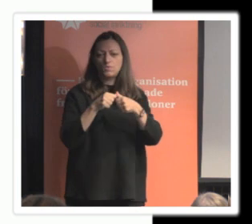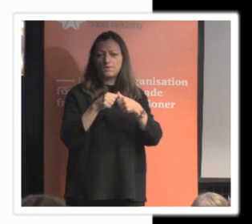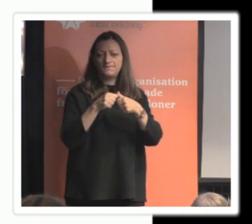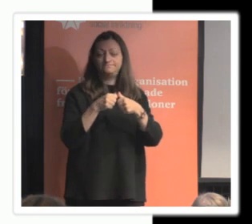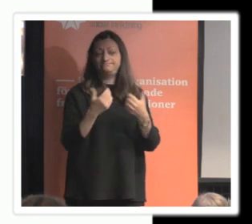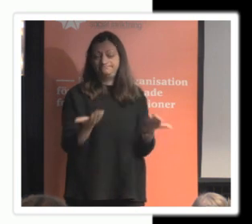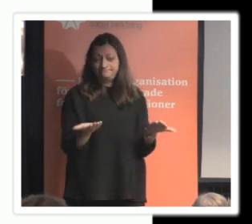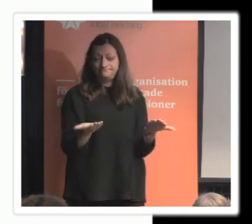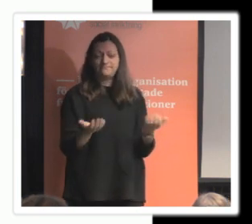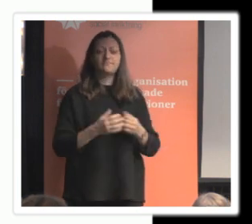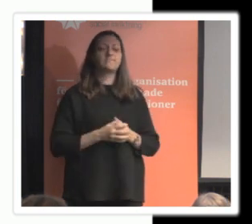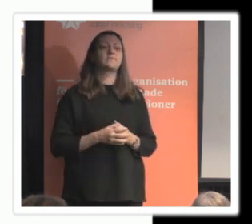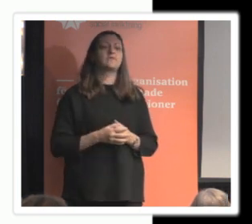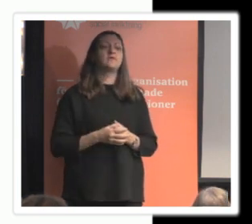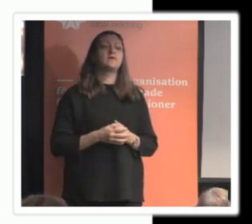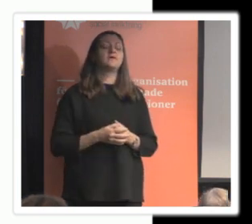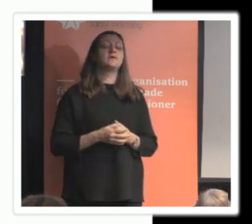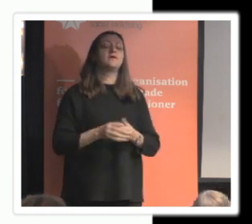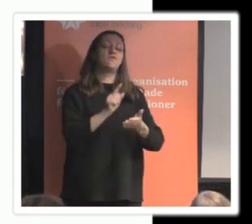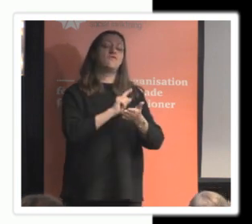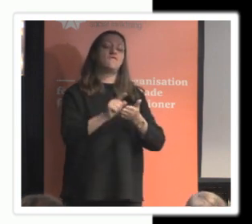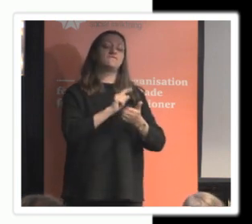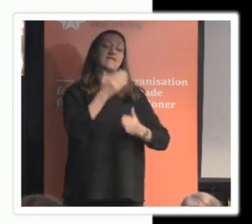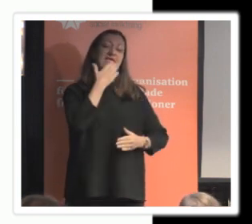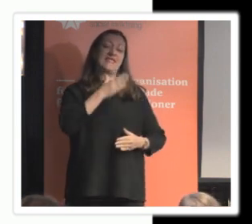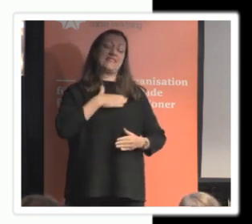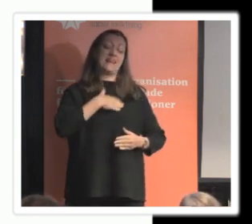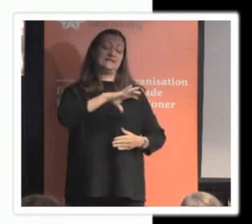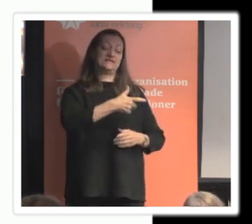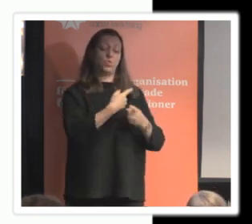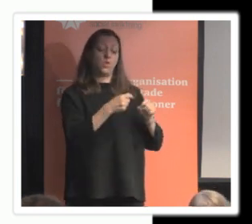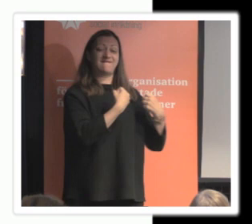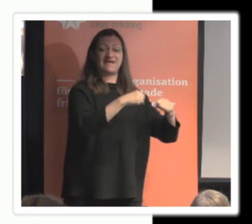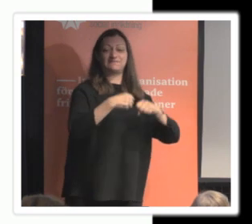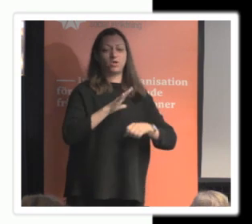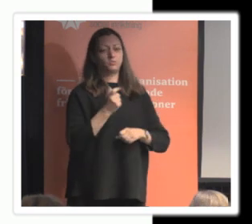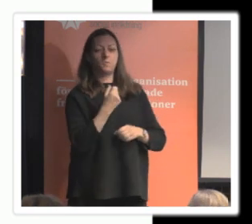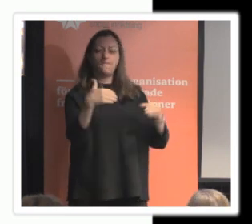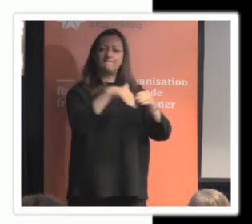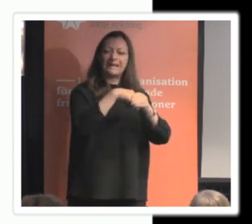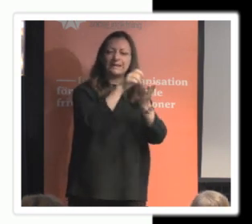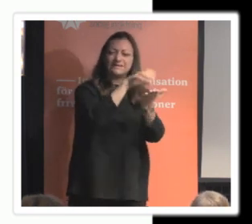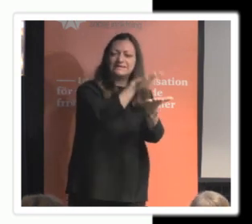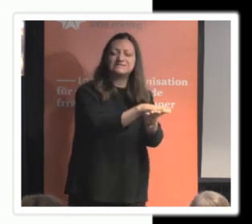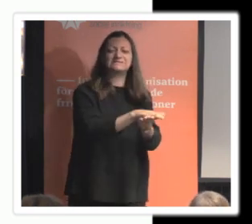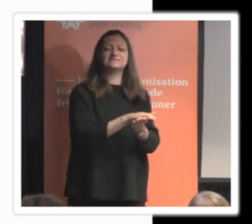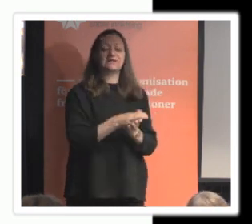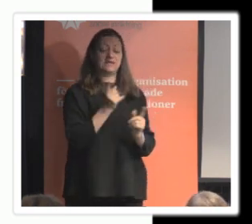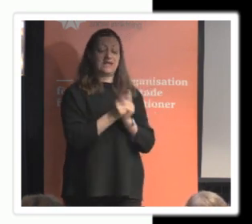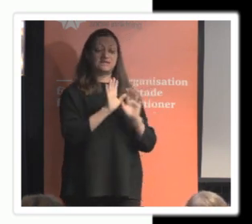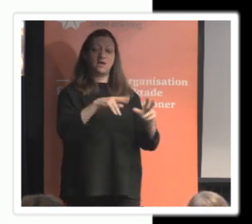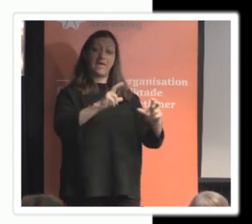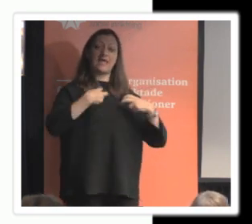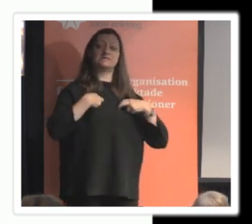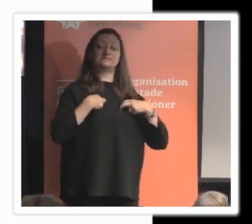Förmodligen har ideella sektorns olika verksamheter någon sorts medlemsregister men kanske anställer